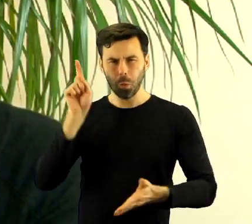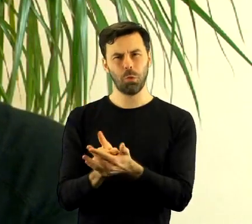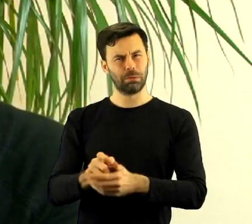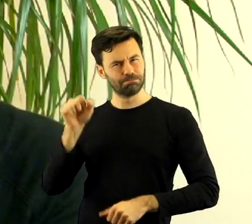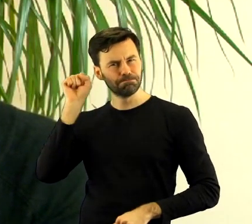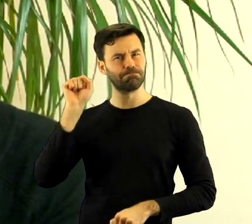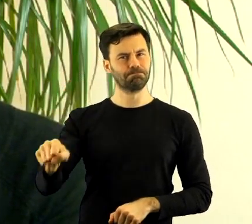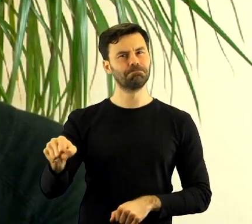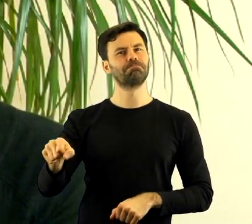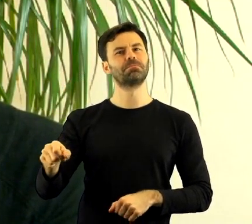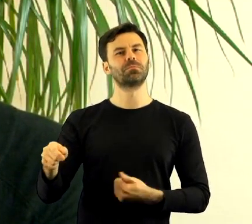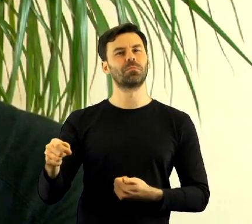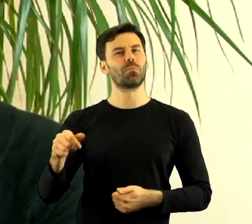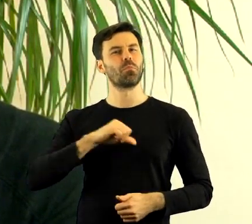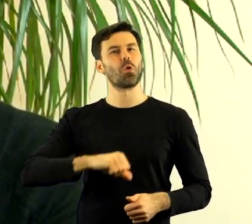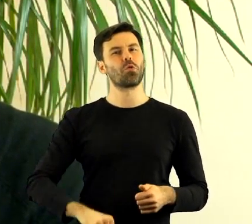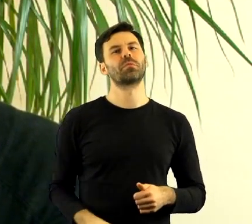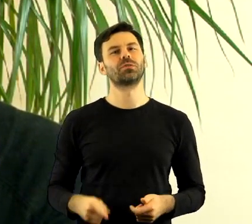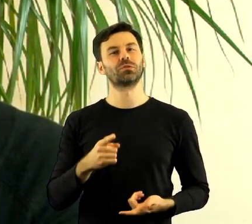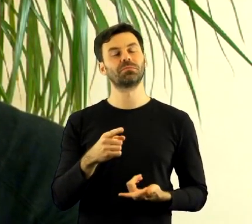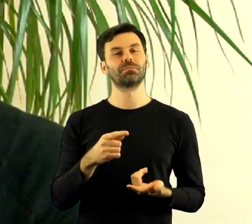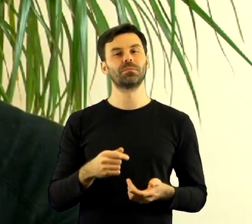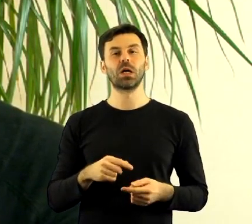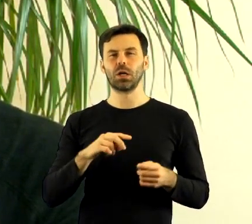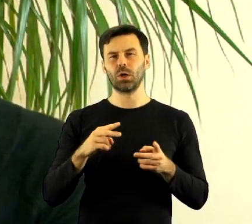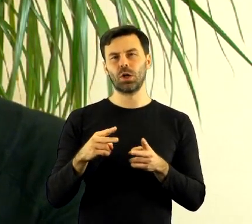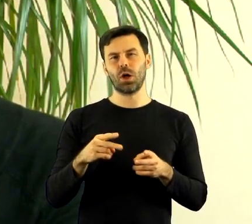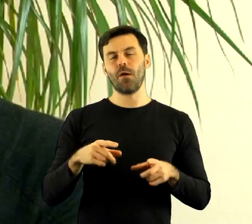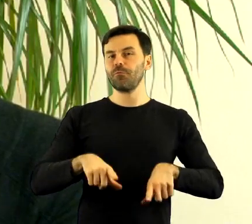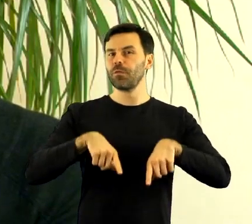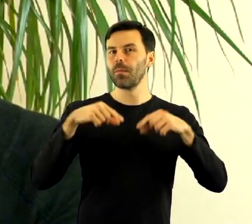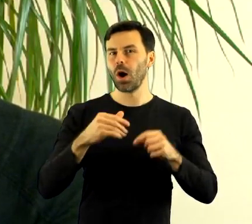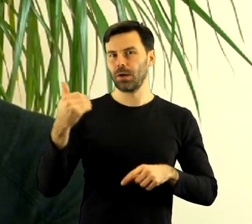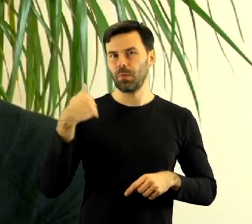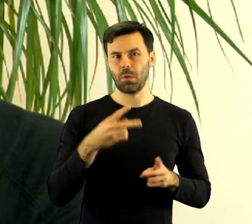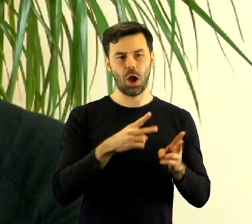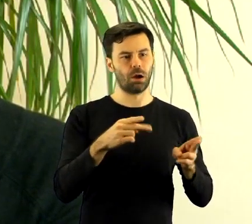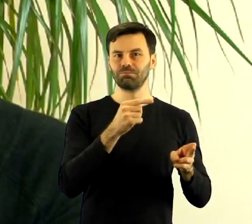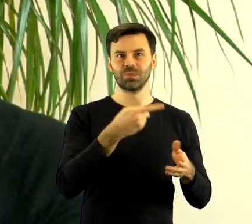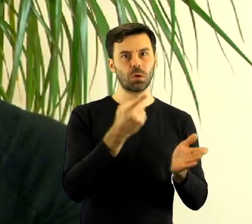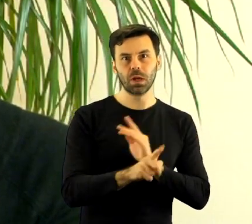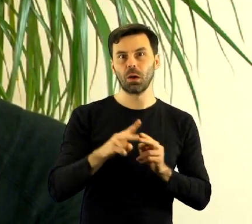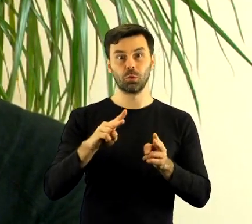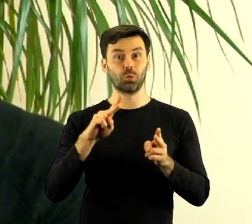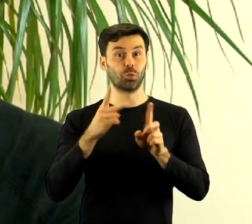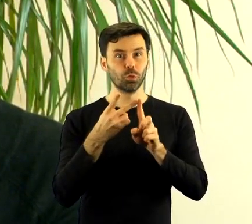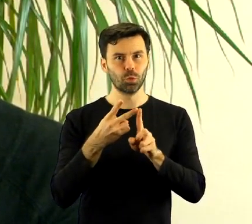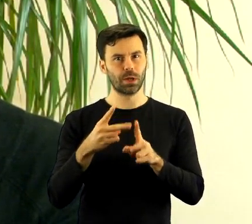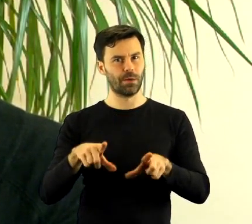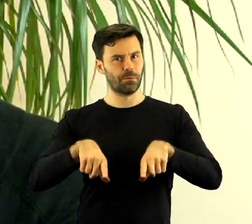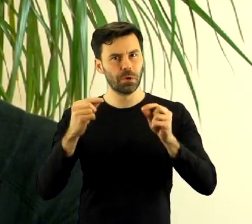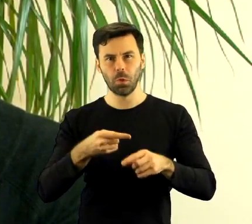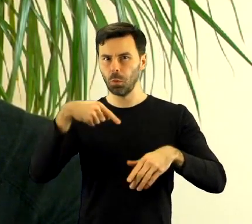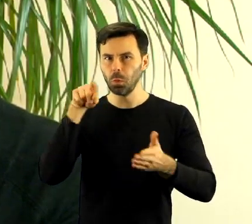no jednak został pokonany przez kontrkandydata. Co prawda w drugiej turze w pierwszej było zbyt wielu kandydatów, drugiej turze poparliśmy